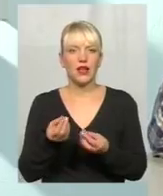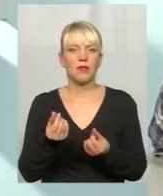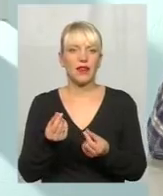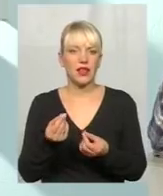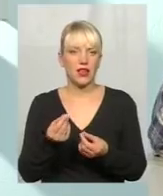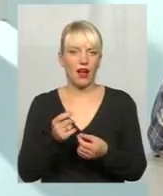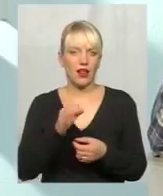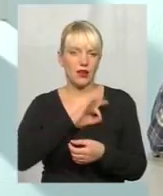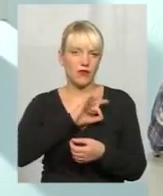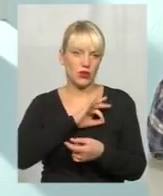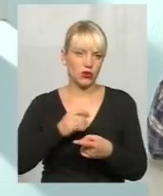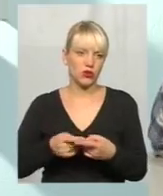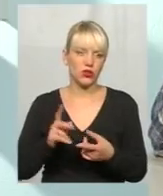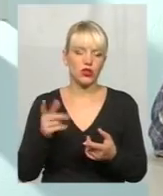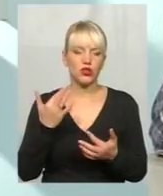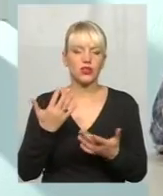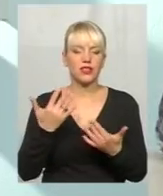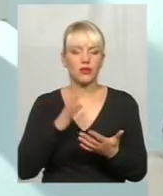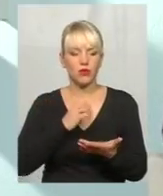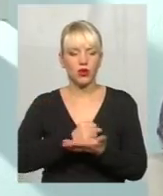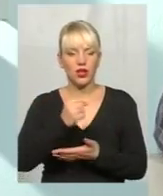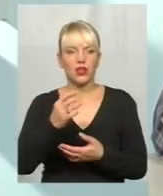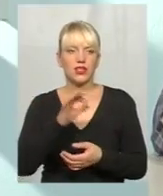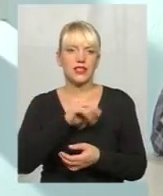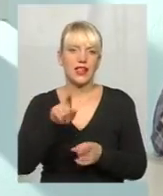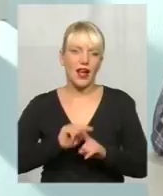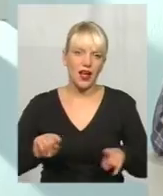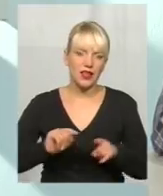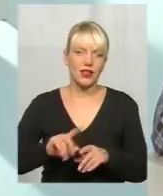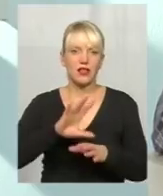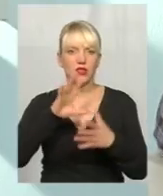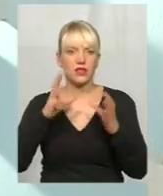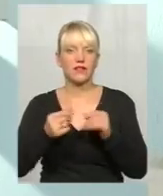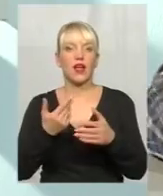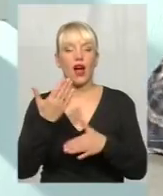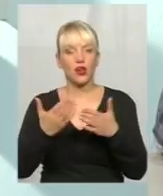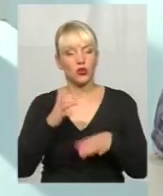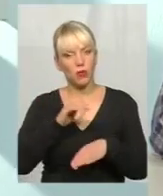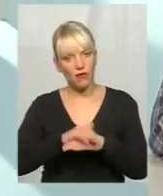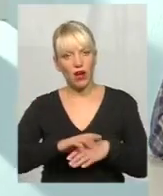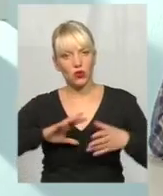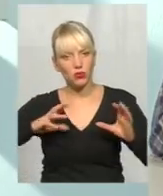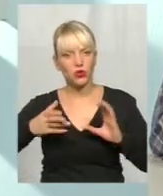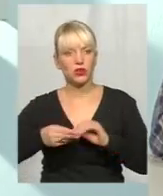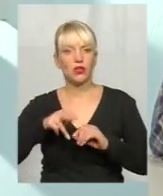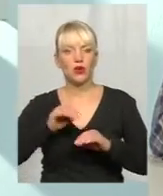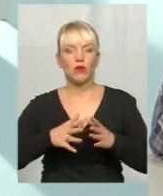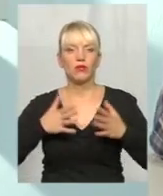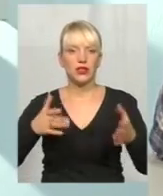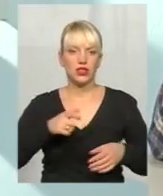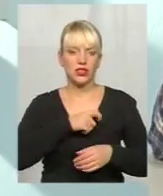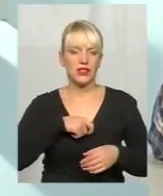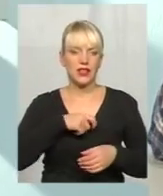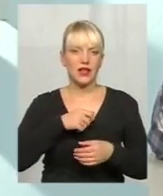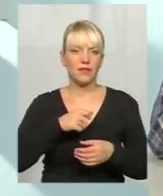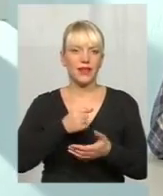балотуються, взяти з них на агітацію, наприклад, з Київського офісу. Але по факту, якщо брати результати, більшість кандидатів, які і не